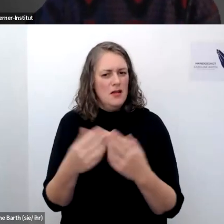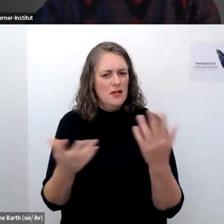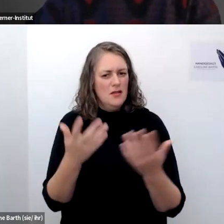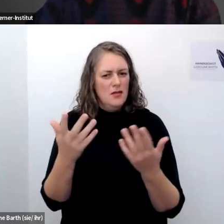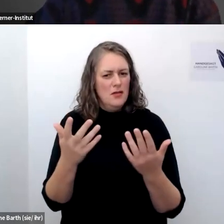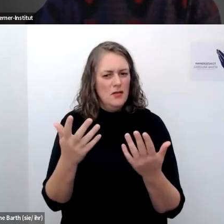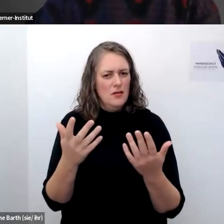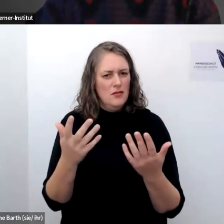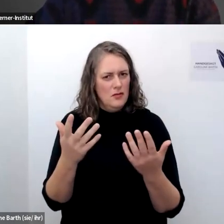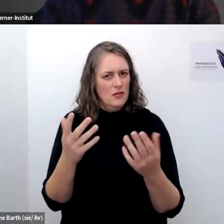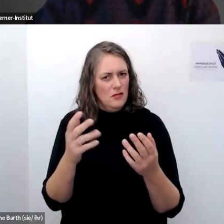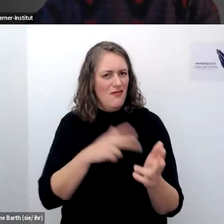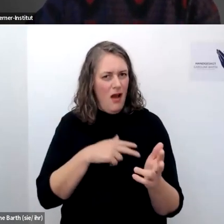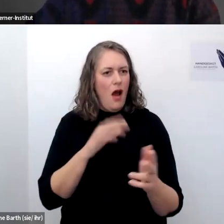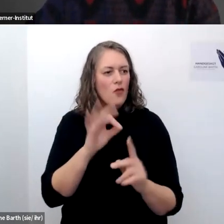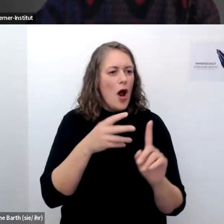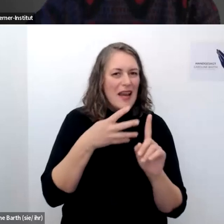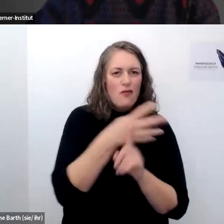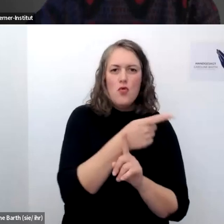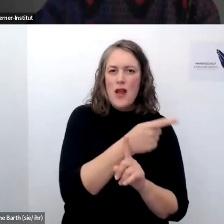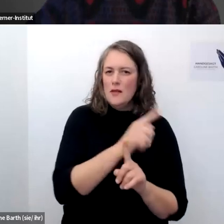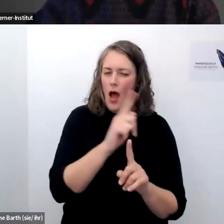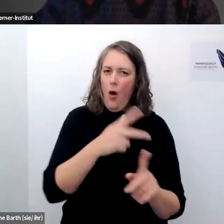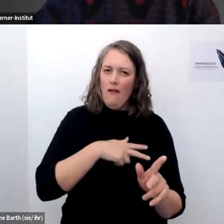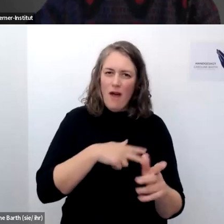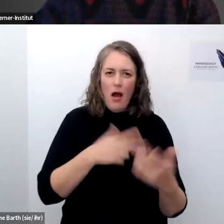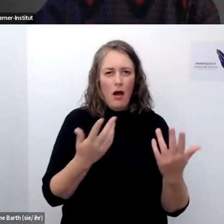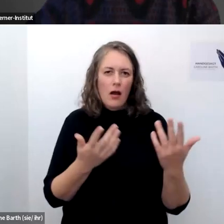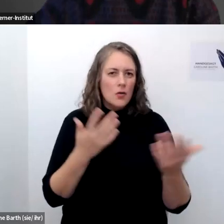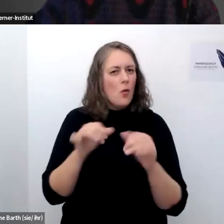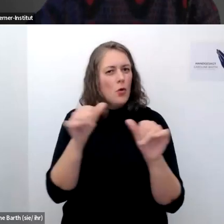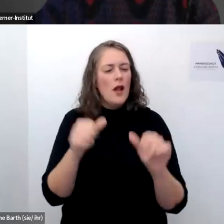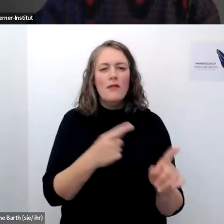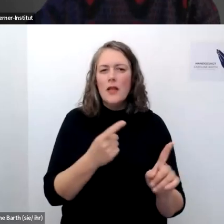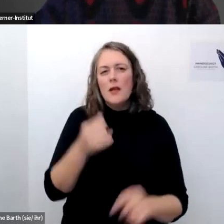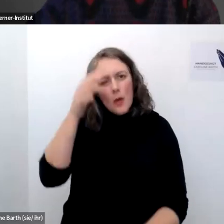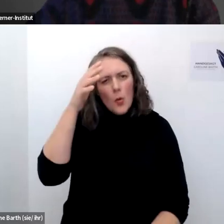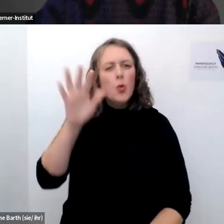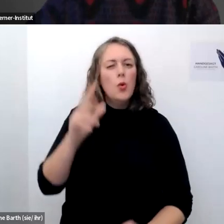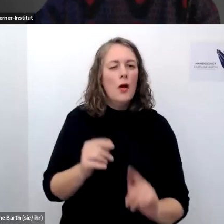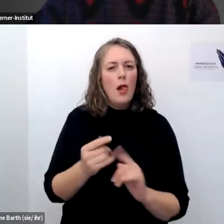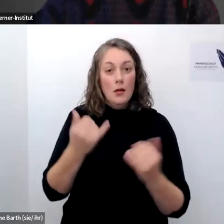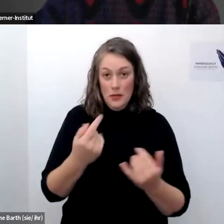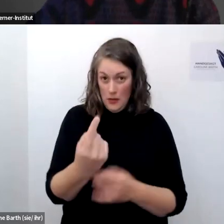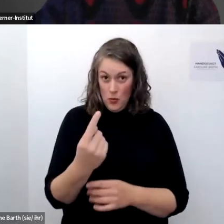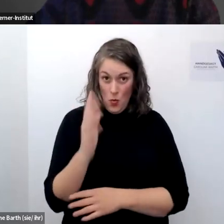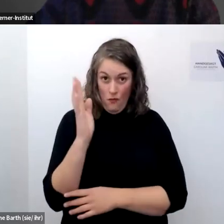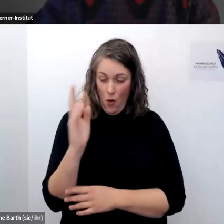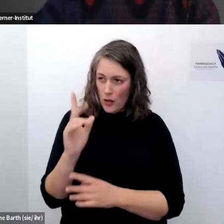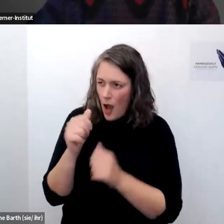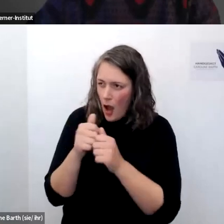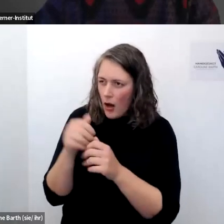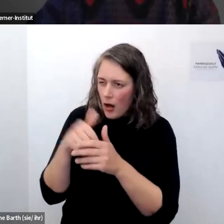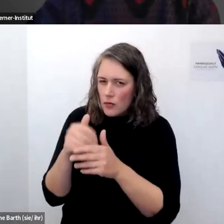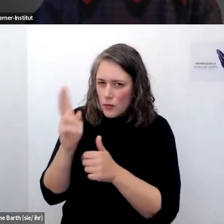passt für mich auch was auf diese influenza rennen letztendlich weil die machen das ja ganz geschickt so wie du das jetzt vorgetragen hast dass die